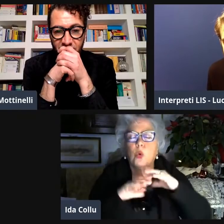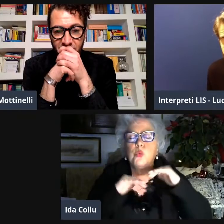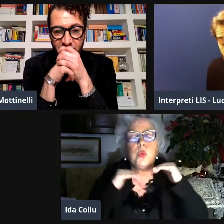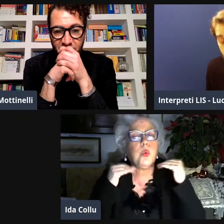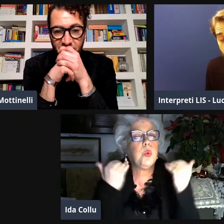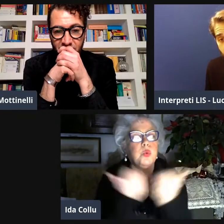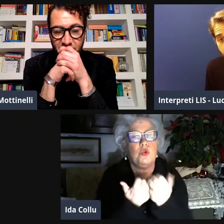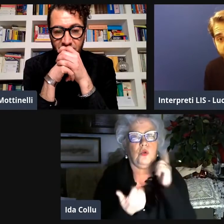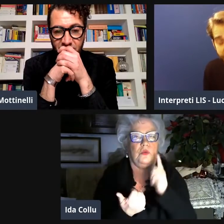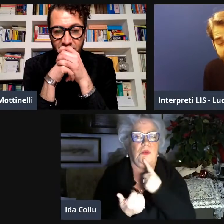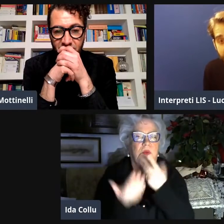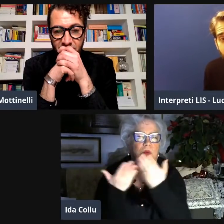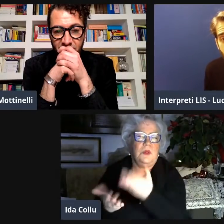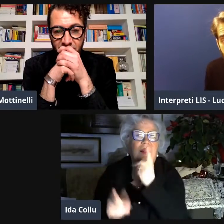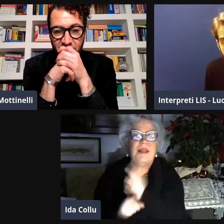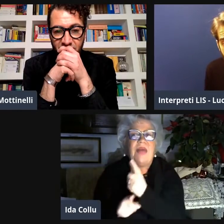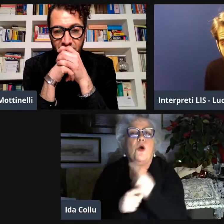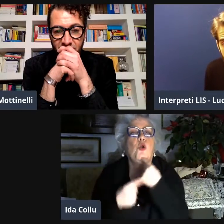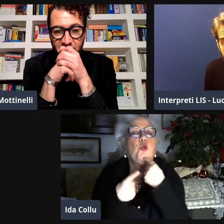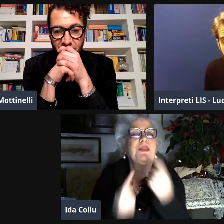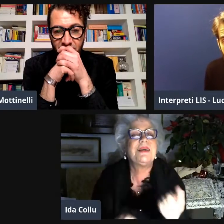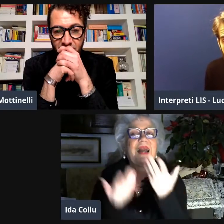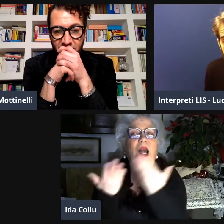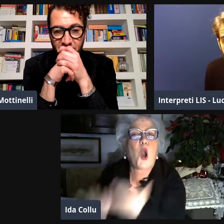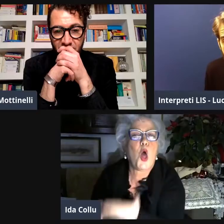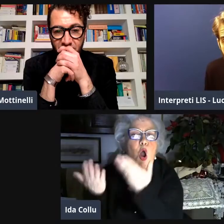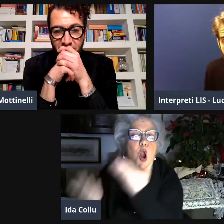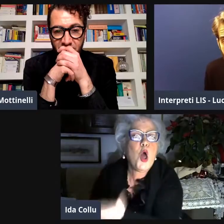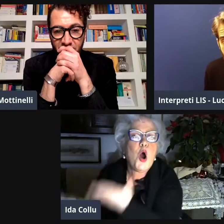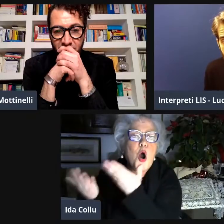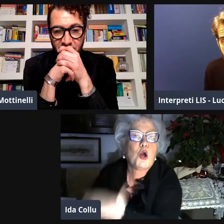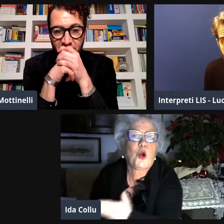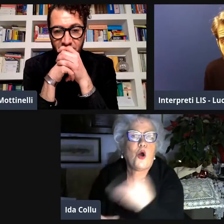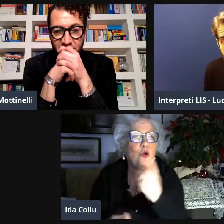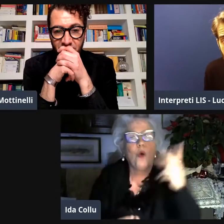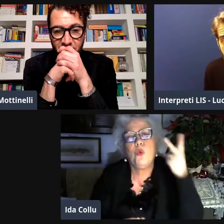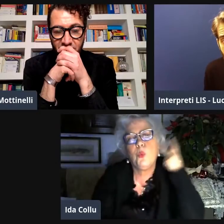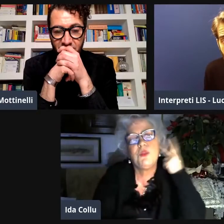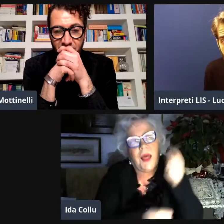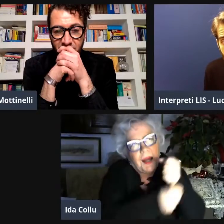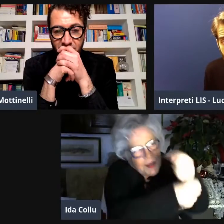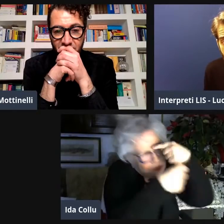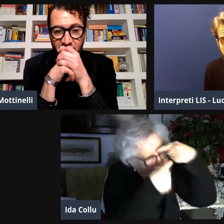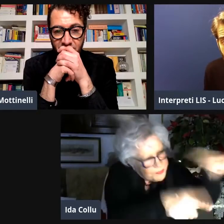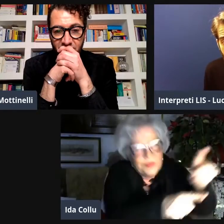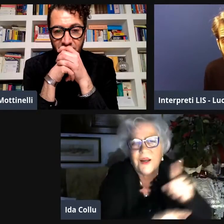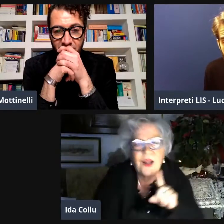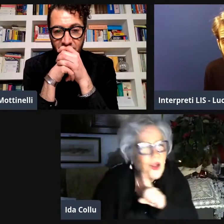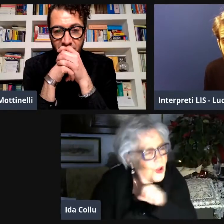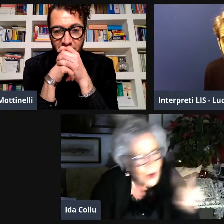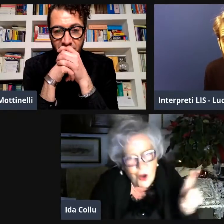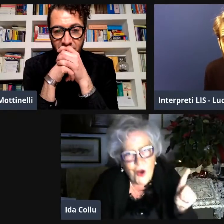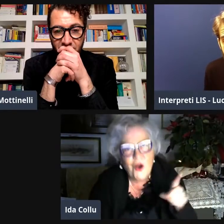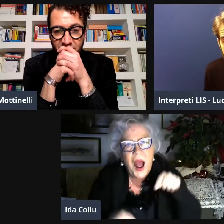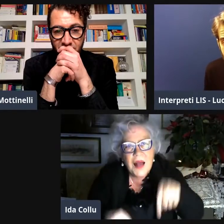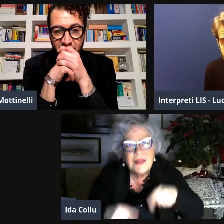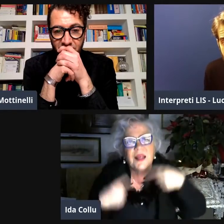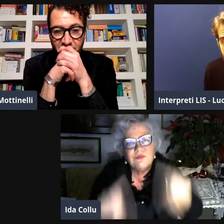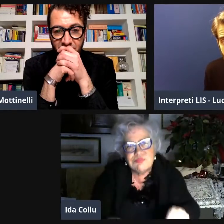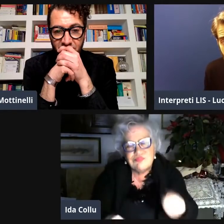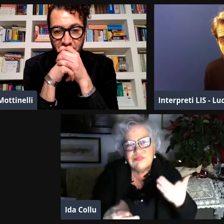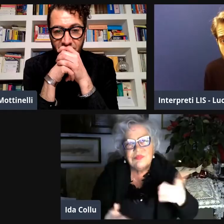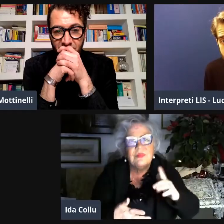valore all'identità alla cultura sorda devono dirlo loro non gli udenti e